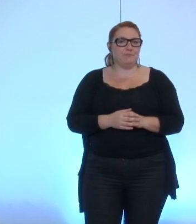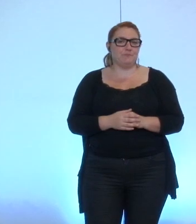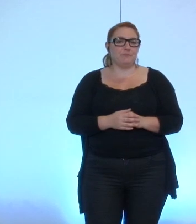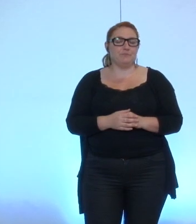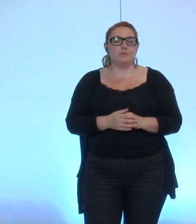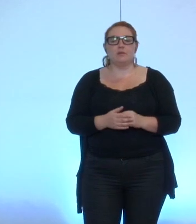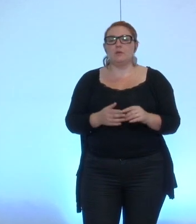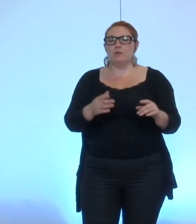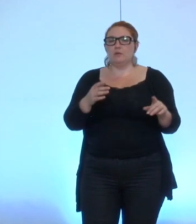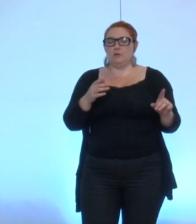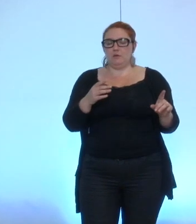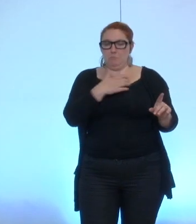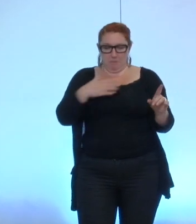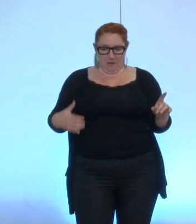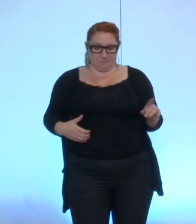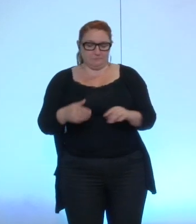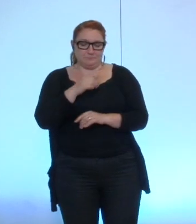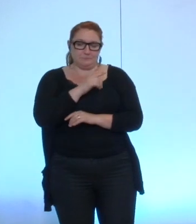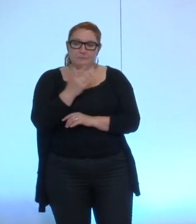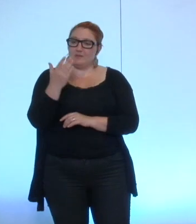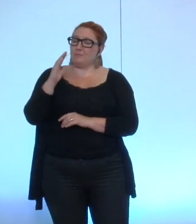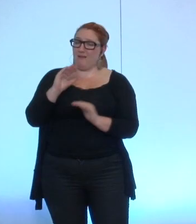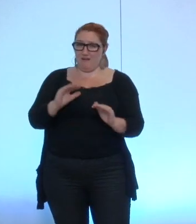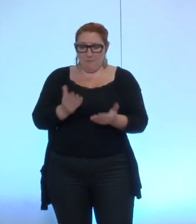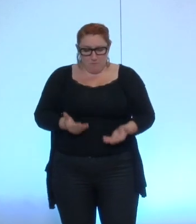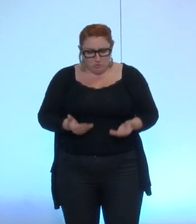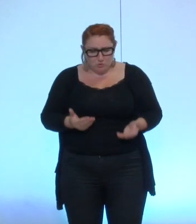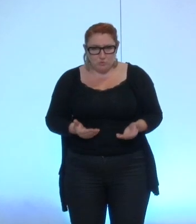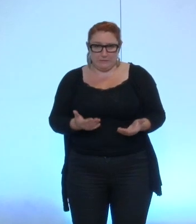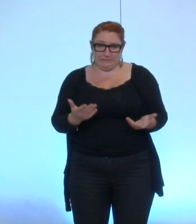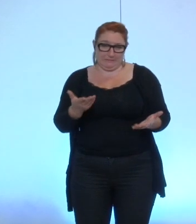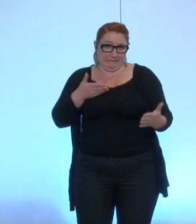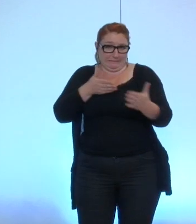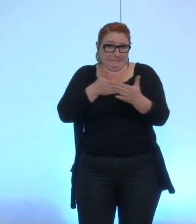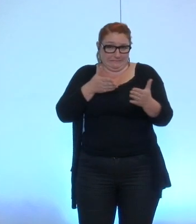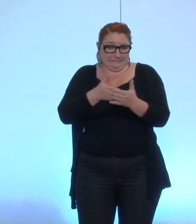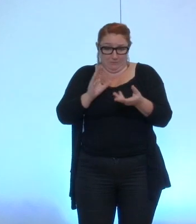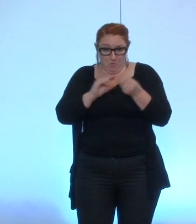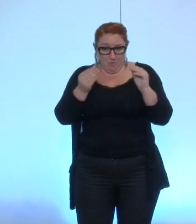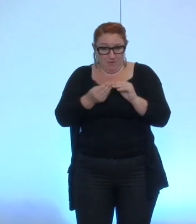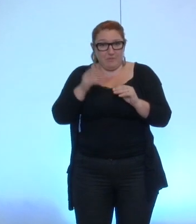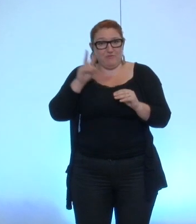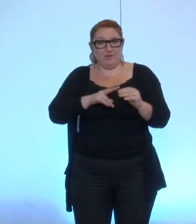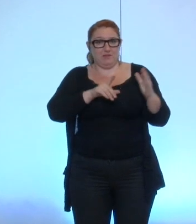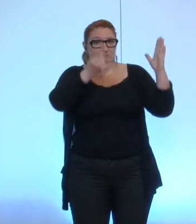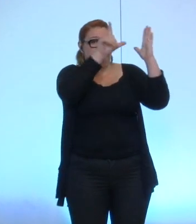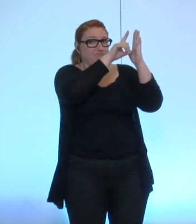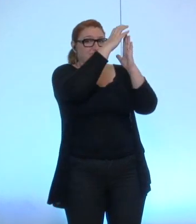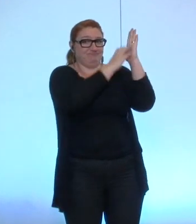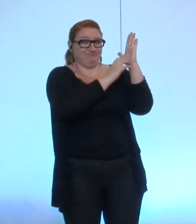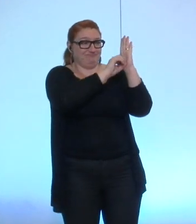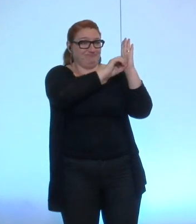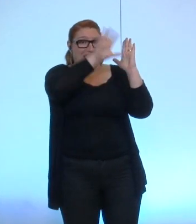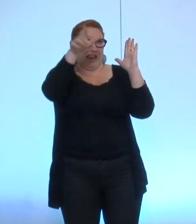cependant quand même effectivement on se heurte aujourd'hui à une difficulté et la note juridique à ce propos est relativement explicite